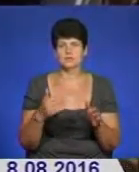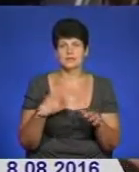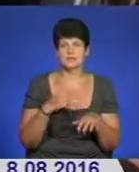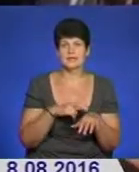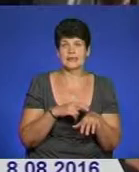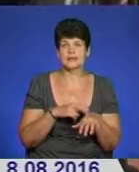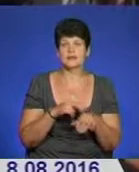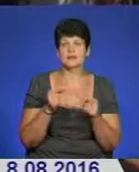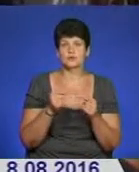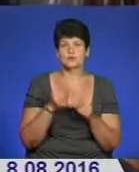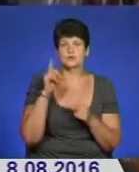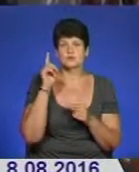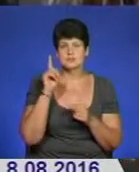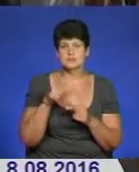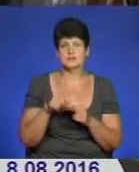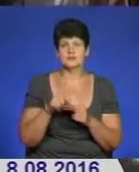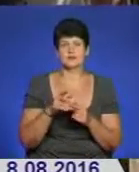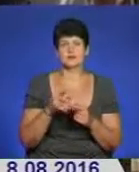лікар, тому я точно знаю, що воно є, і таке на людей вкрыває.